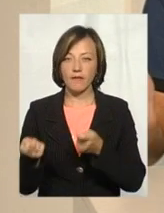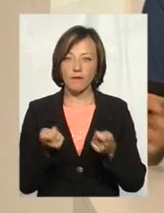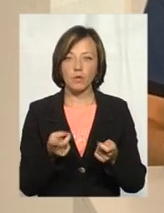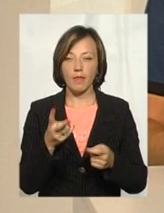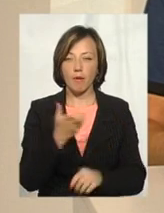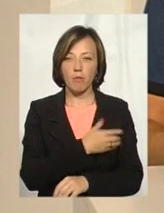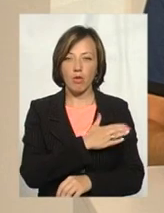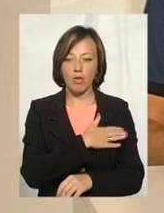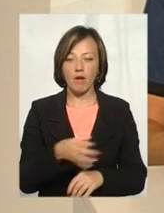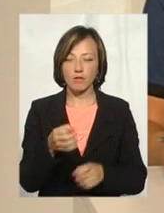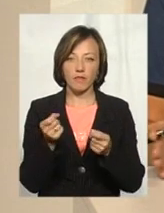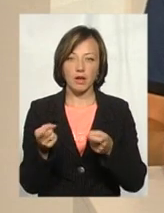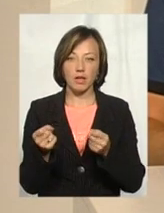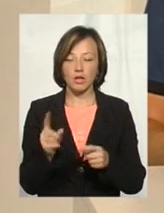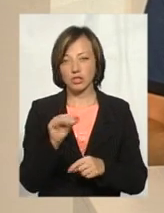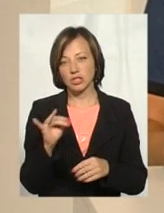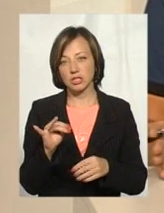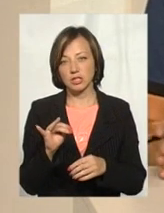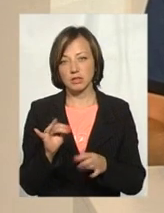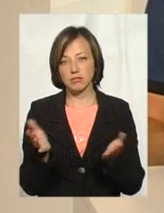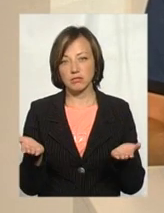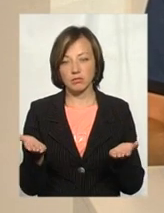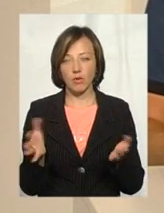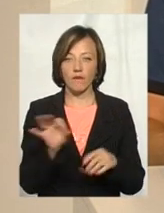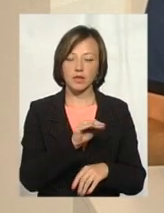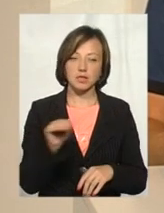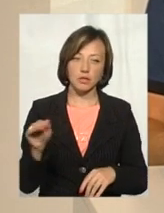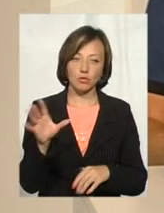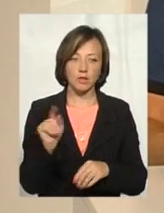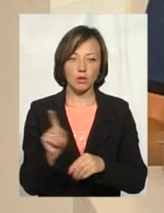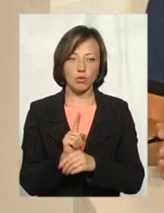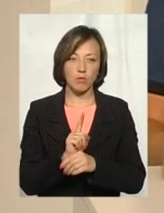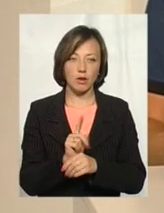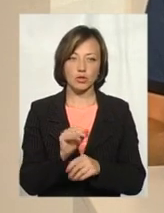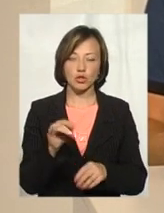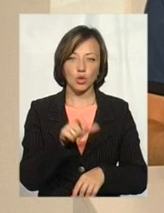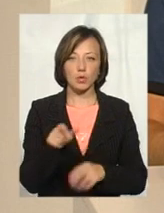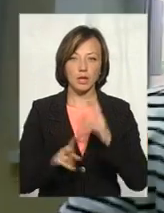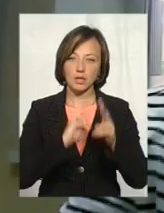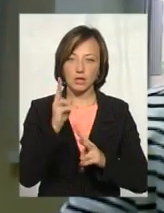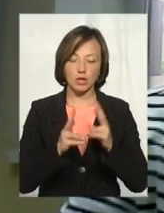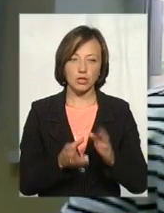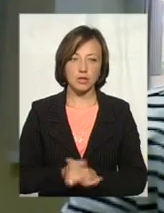на Полтавщину і десь викидають, чи це, так би мовити, офіційно, все там нормально, чи люди не скаржаться.